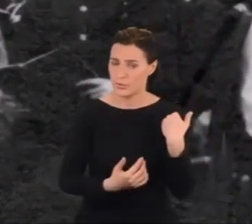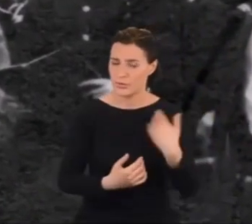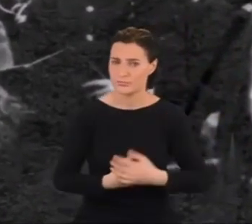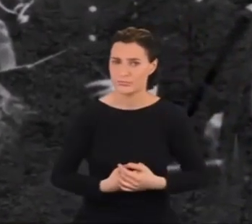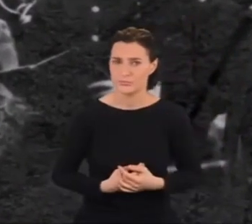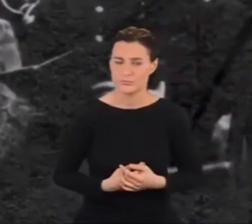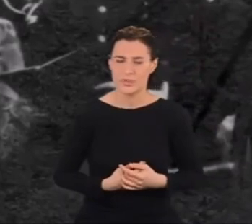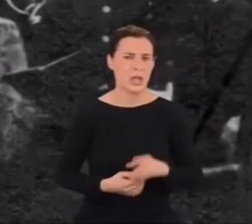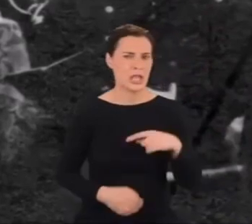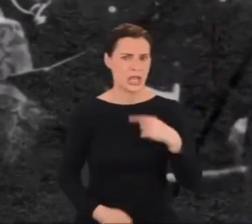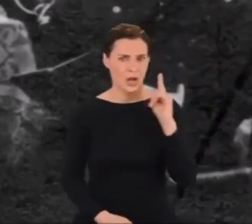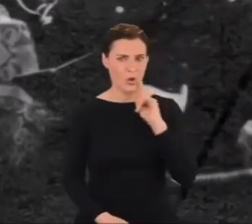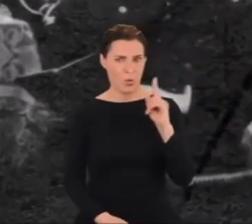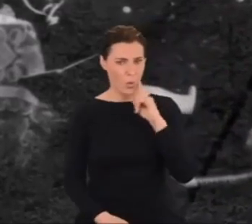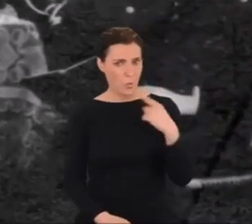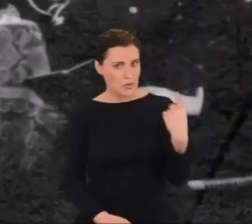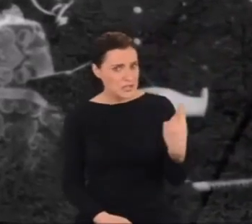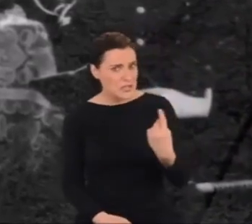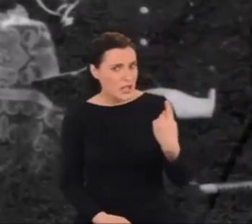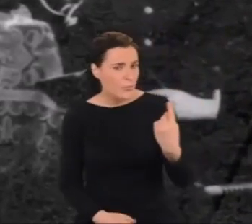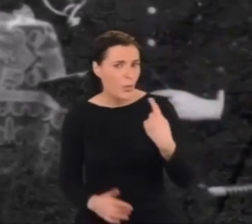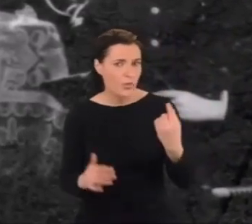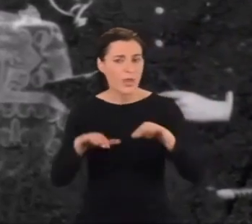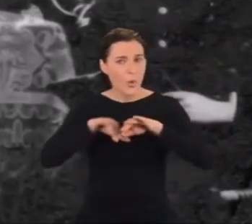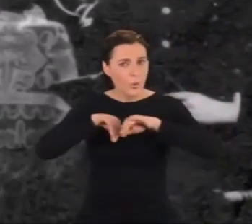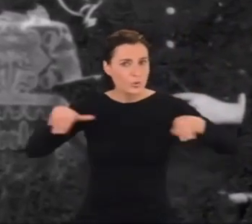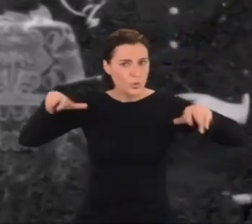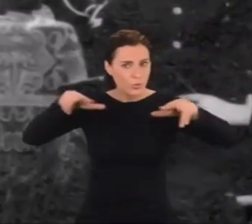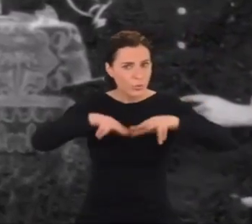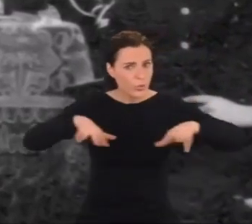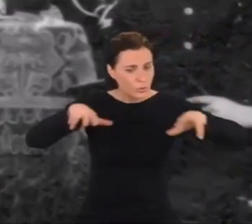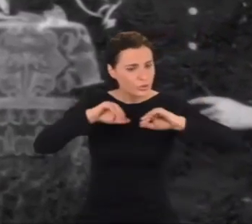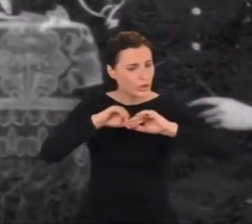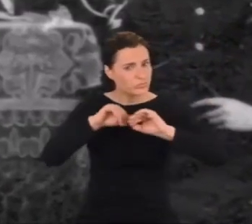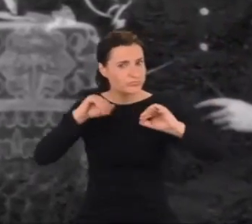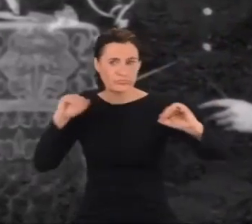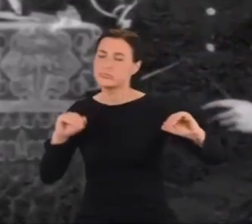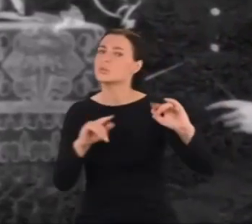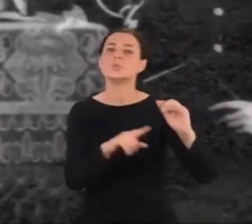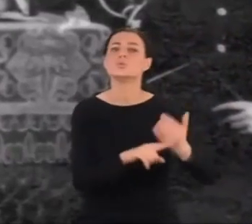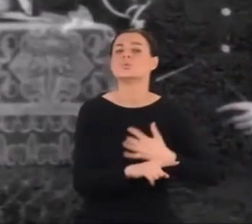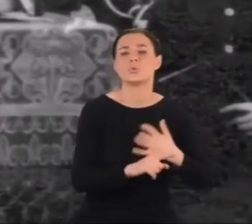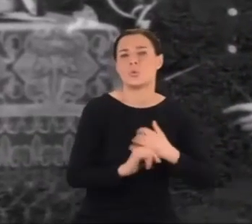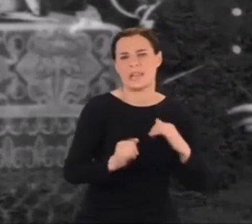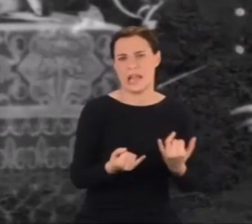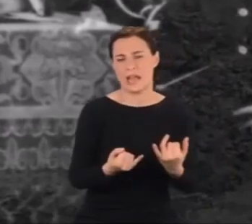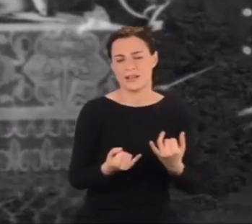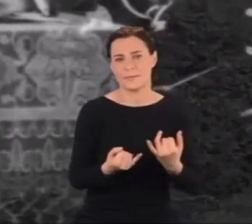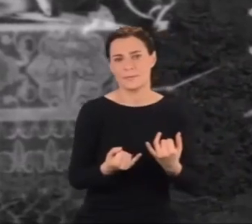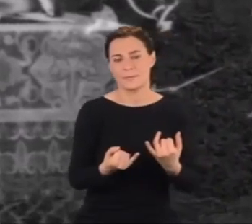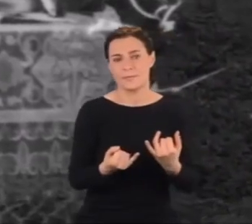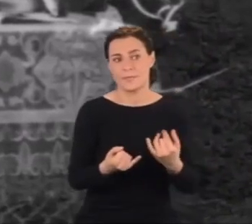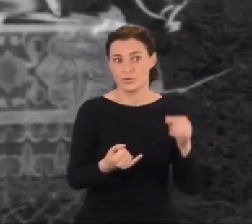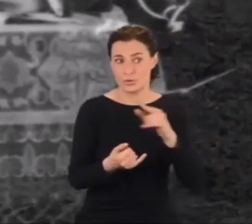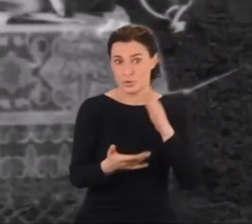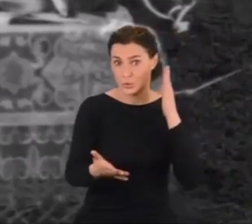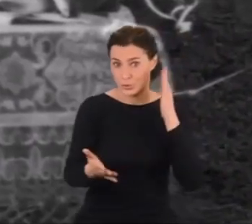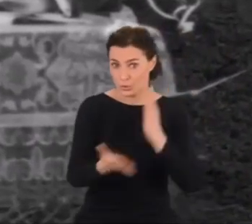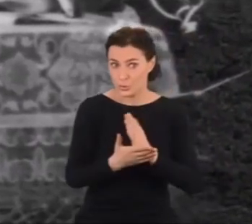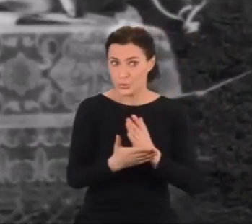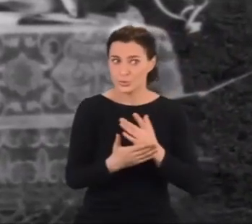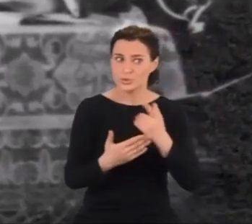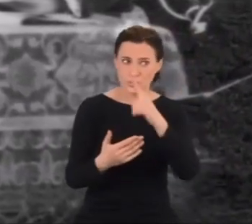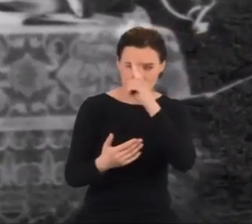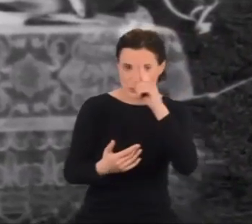Jak ten nieśmiały samotnik czuł się z dala od ciepła domowego ogniska? Czy tu trzeba szukać źródeł jego niechęci do